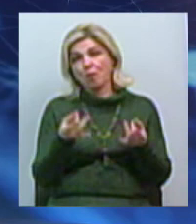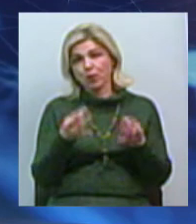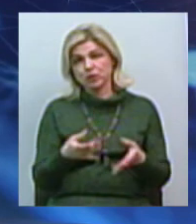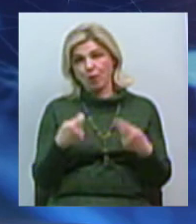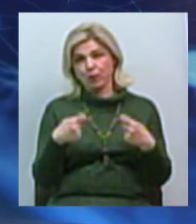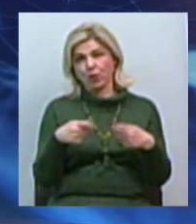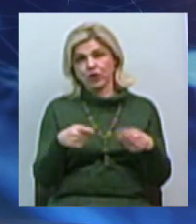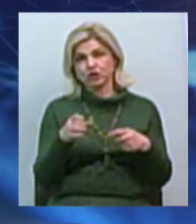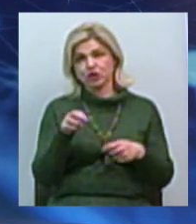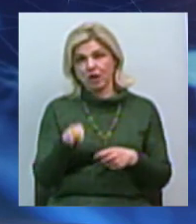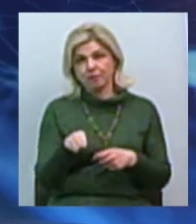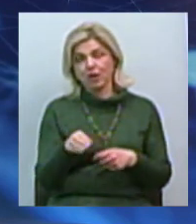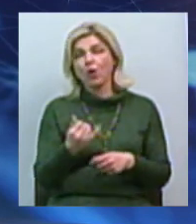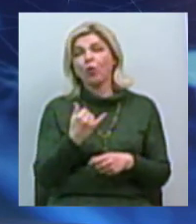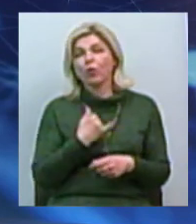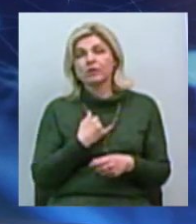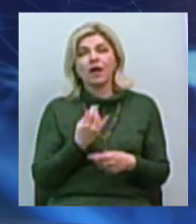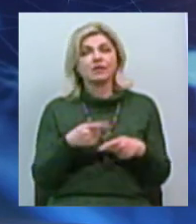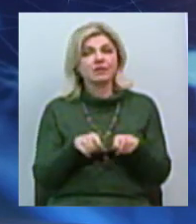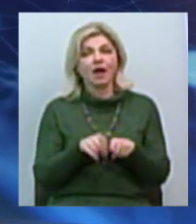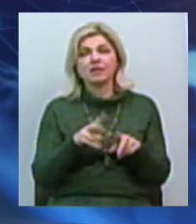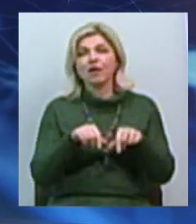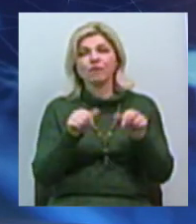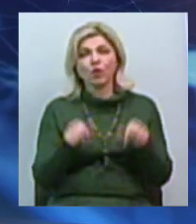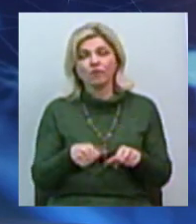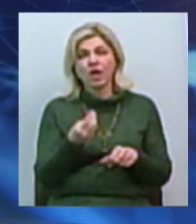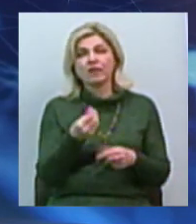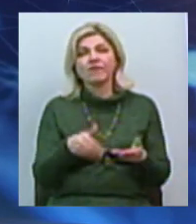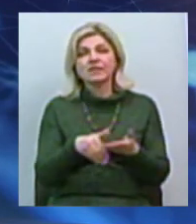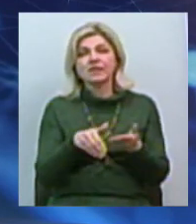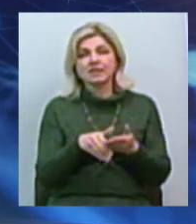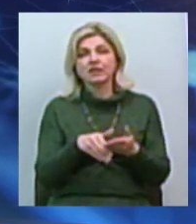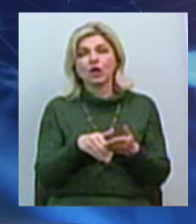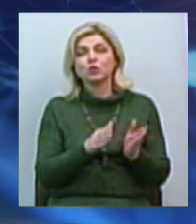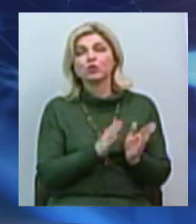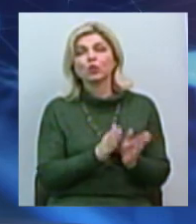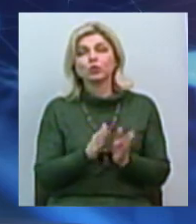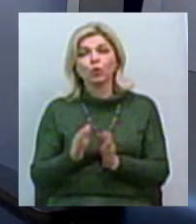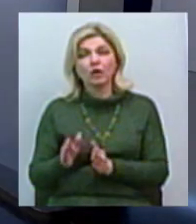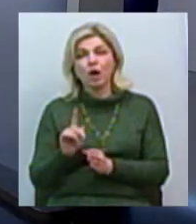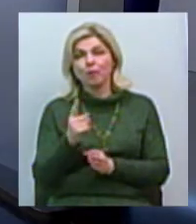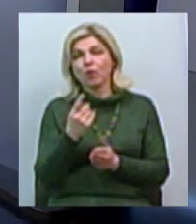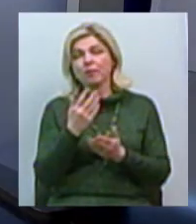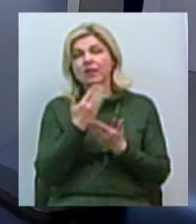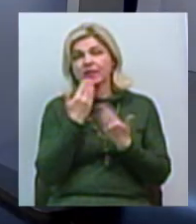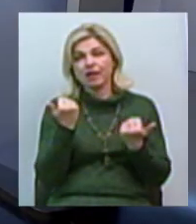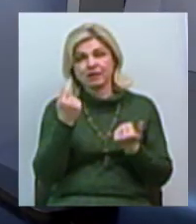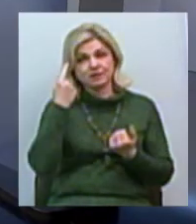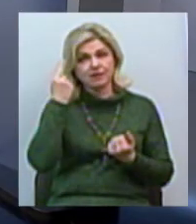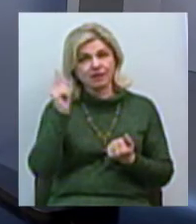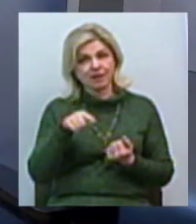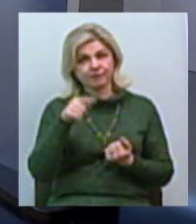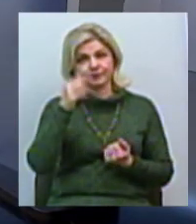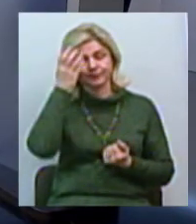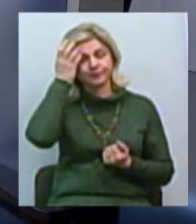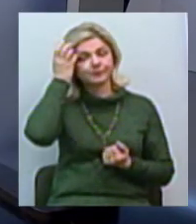У нас і так і не сформована інвестиційна інфраструктура, тому що відсутні знання. Прокоментуйте, будь